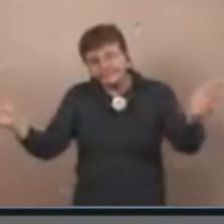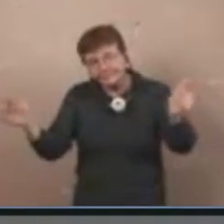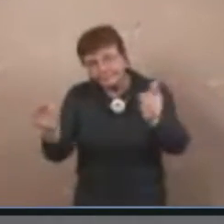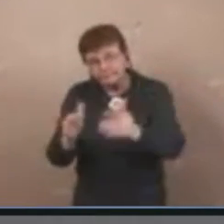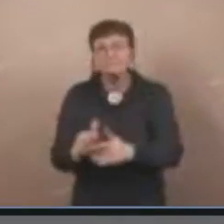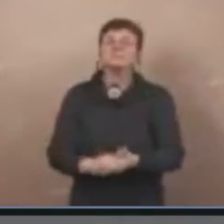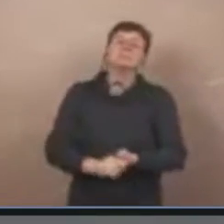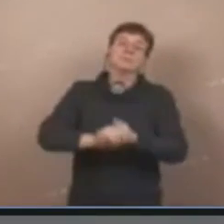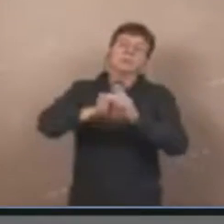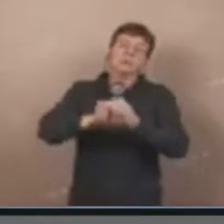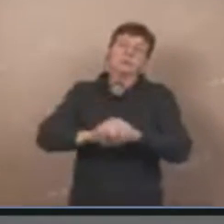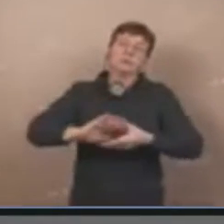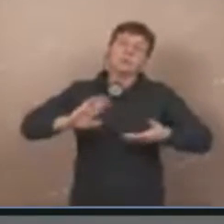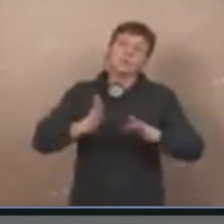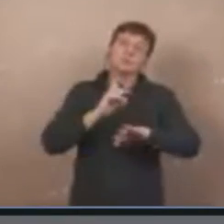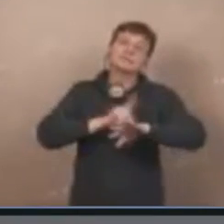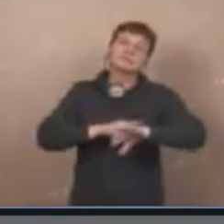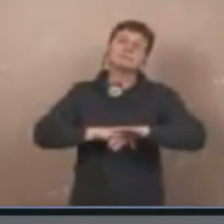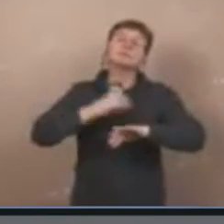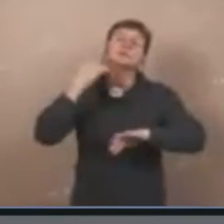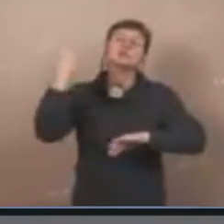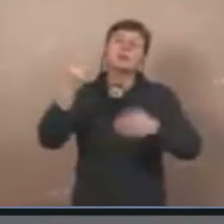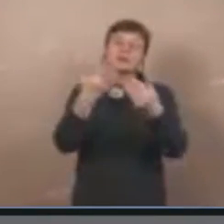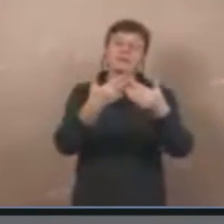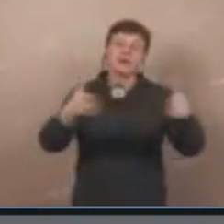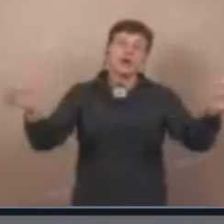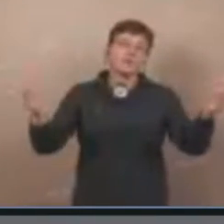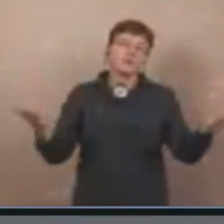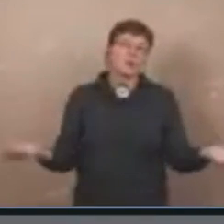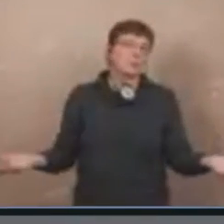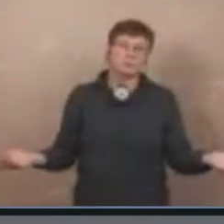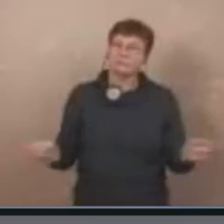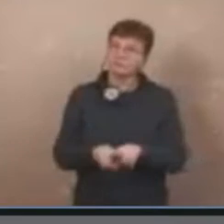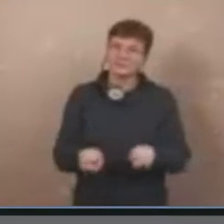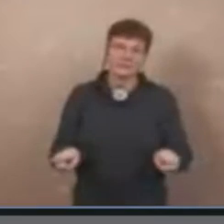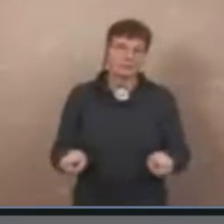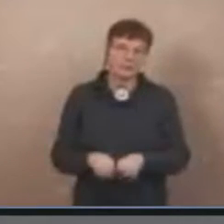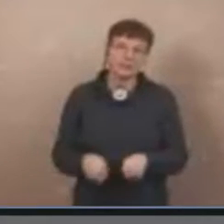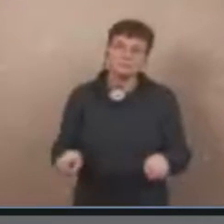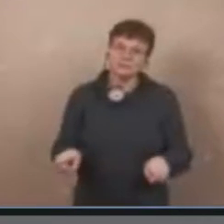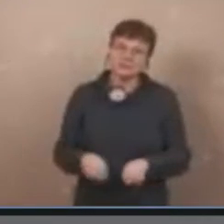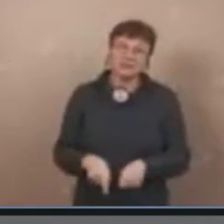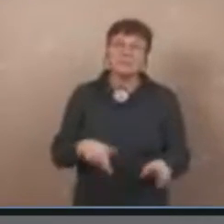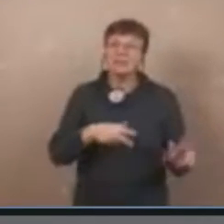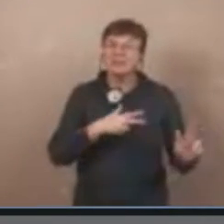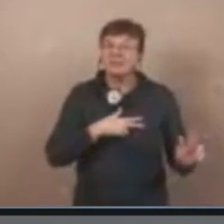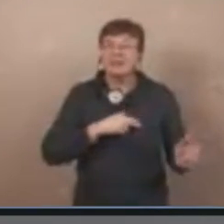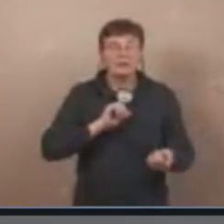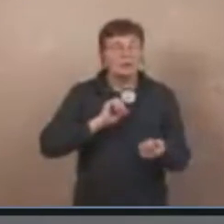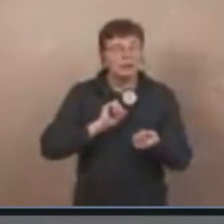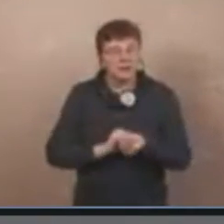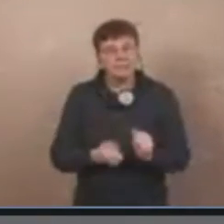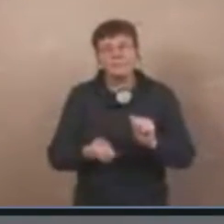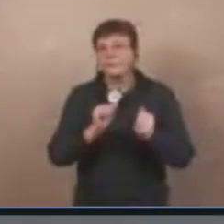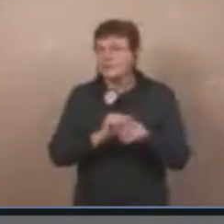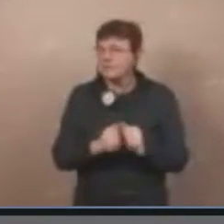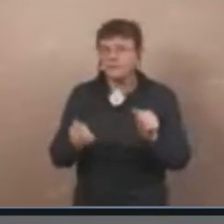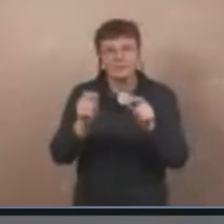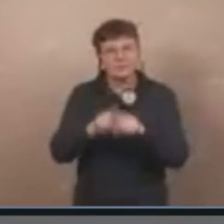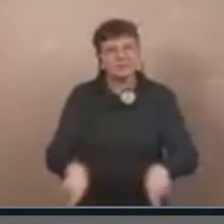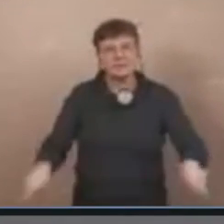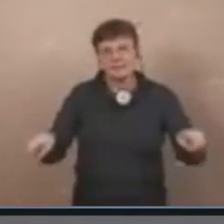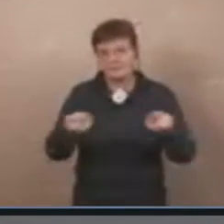genau so schlau als je zuvor. Das ist wirklich ein Kampf, den wir am Ende sind zu feiern. Aber wir sind aber da, und da selbst